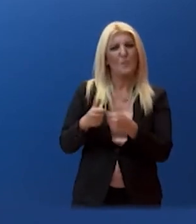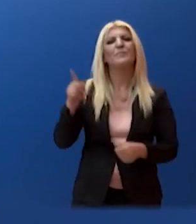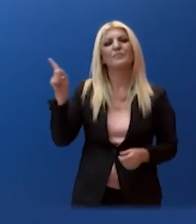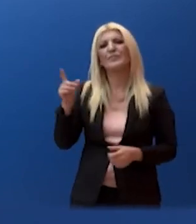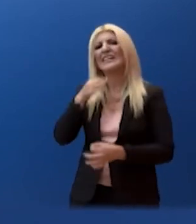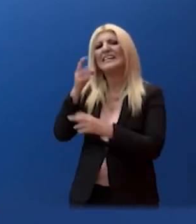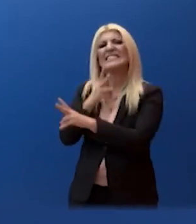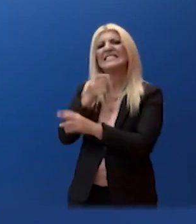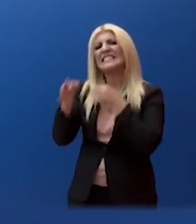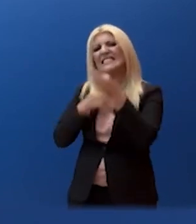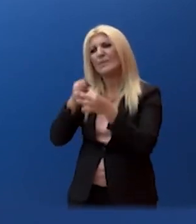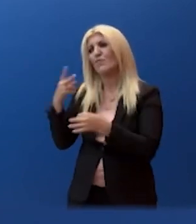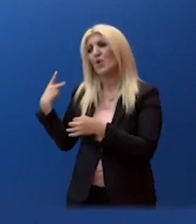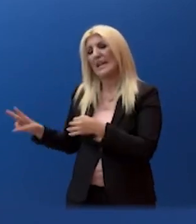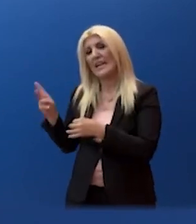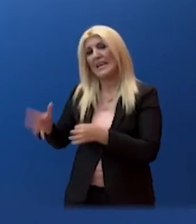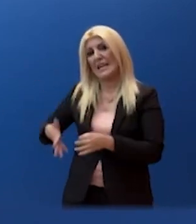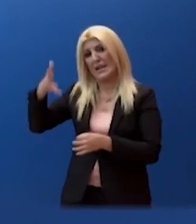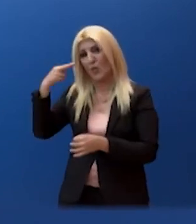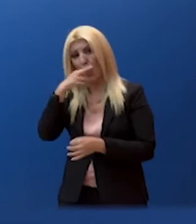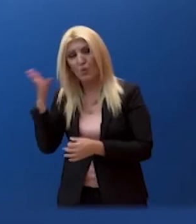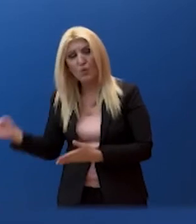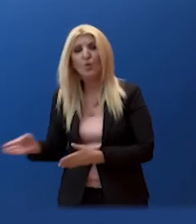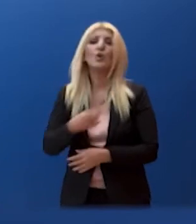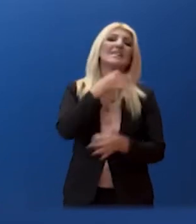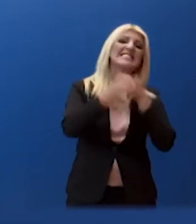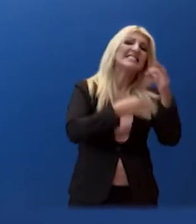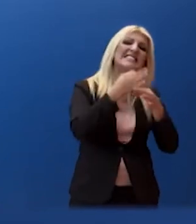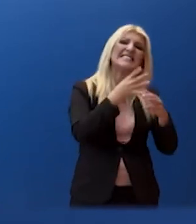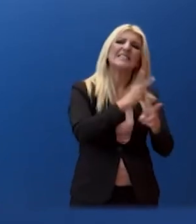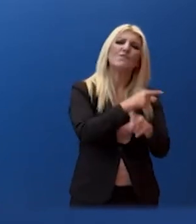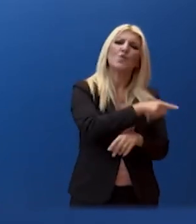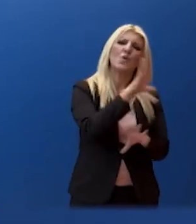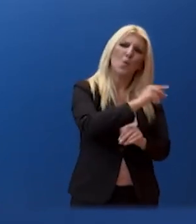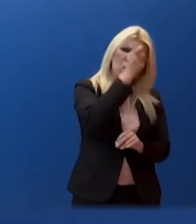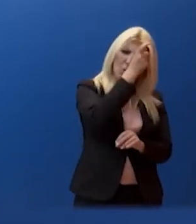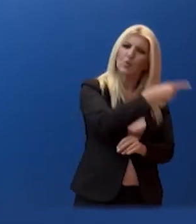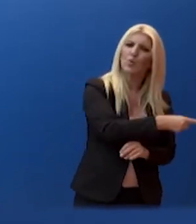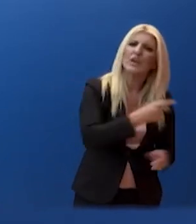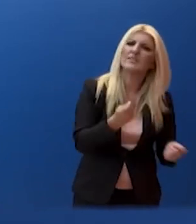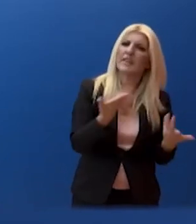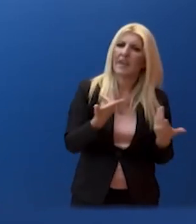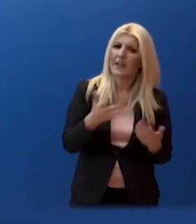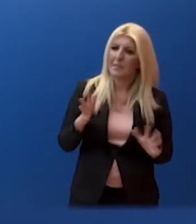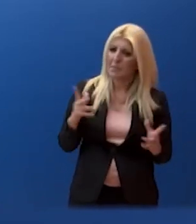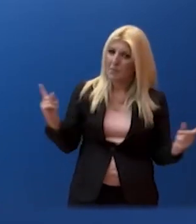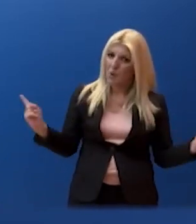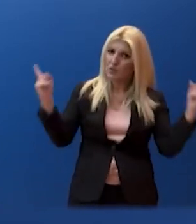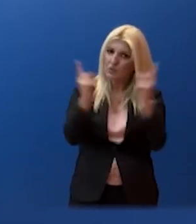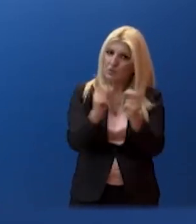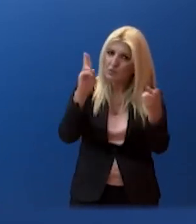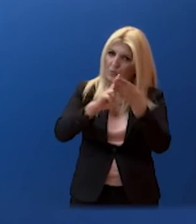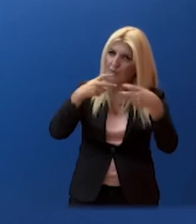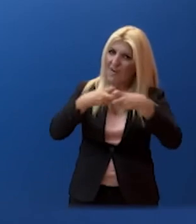Μετσοτάκη και του κύριου Ερντογαν, να υπάρξει κάποια δική τους επικοινωνία πριν από τη Σύνοδο ή ακόμα και συνάντηση στις Βερξέλλες, αν αυτό κριθεί